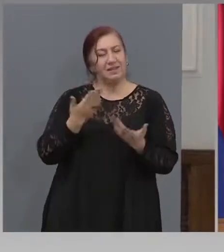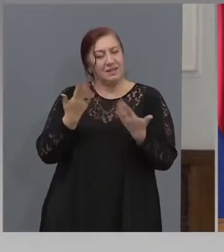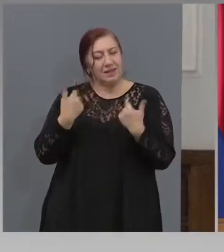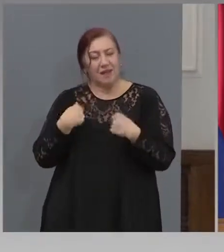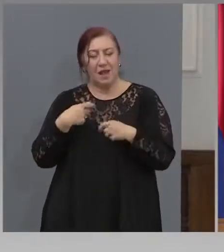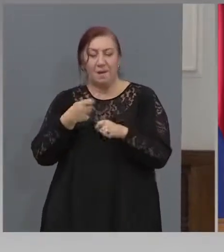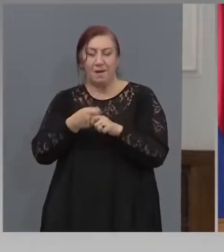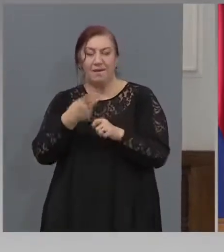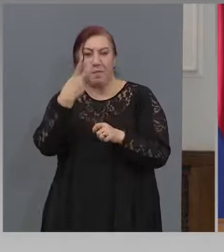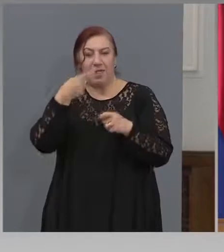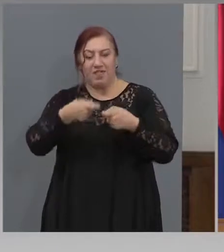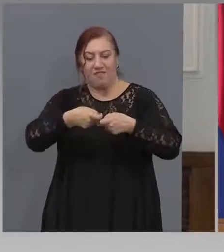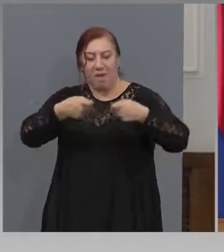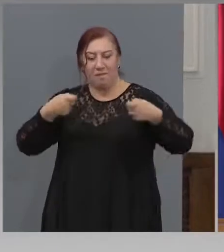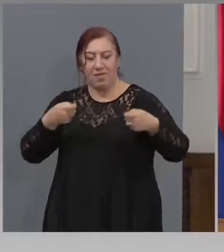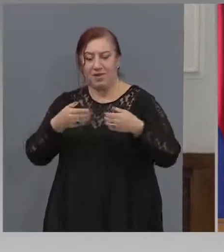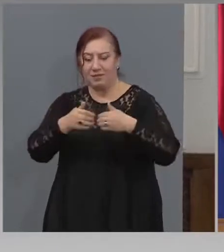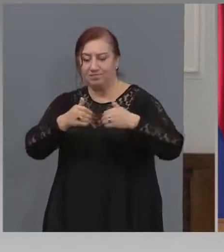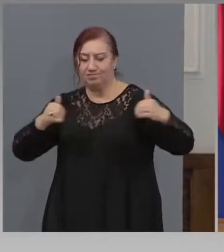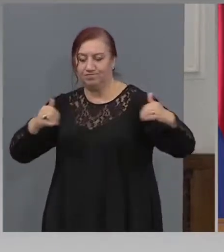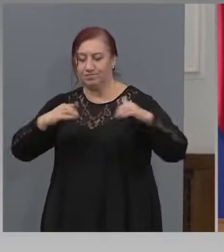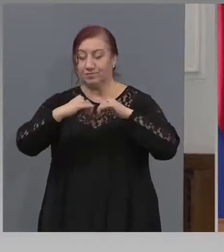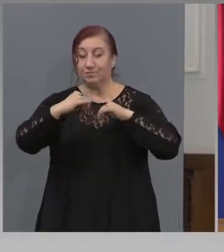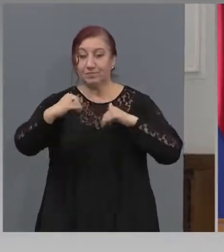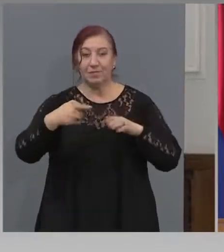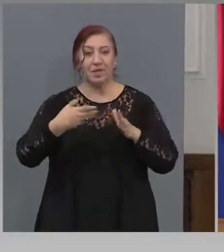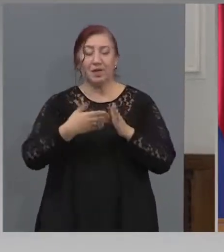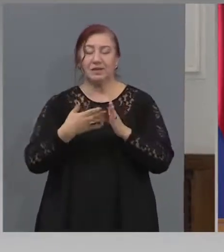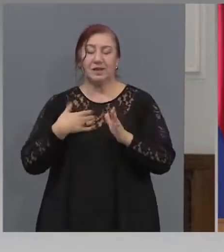поради огромния натиск върху нас.